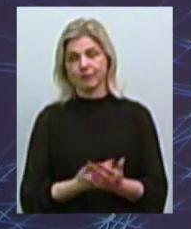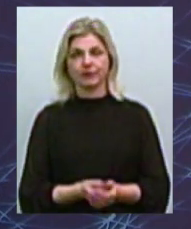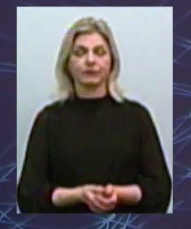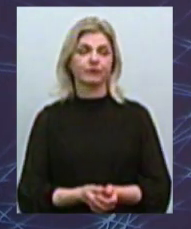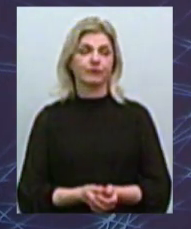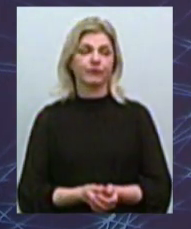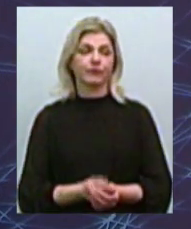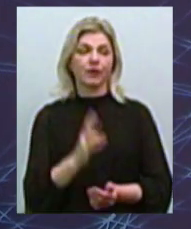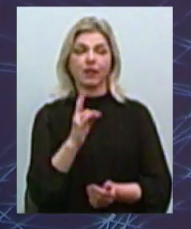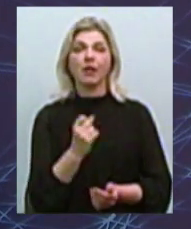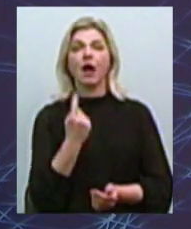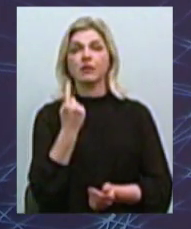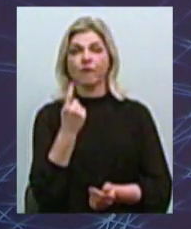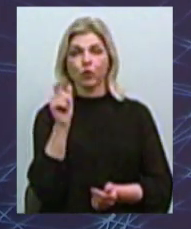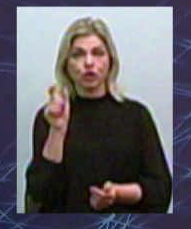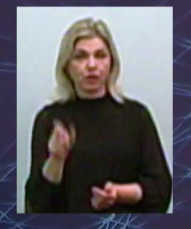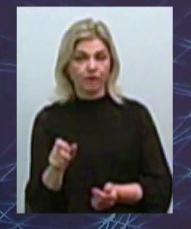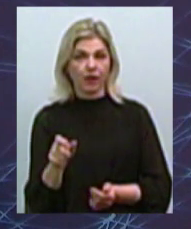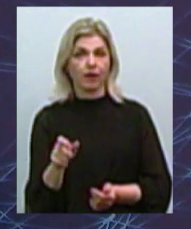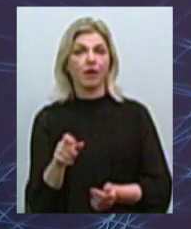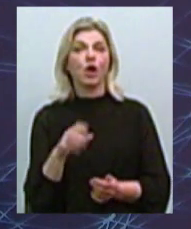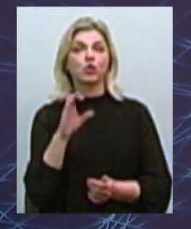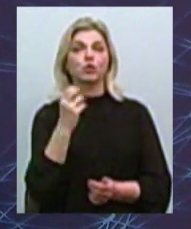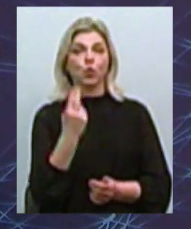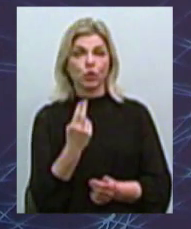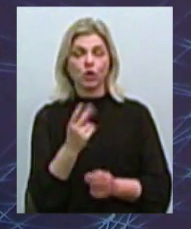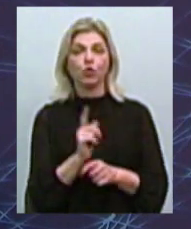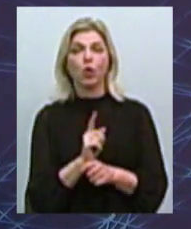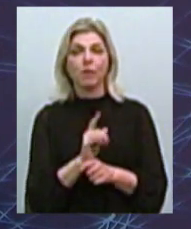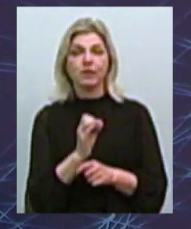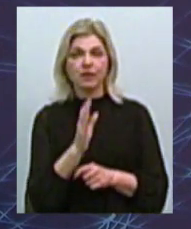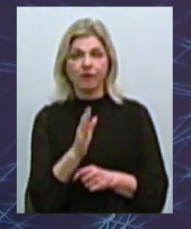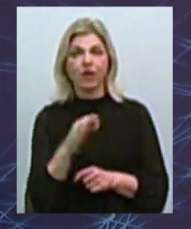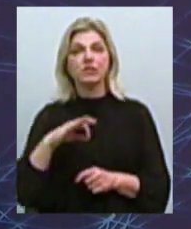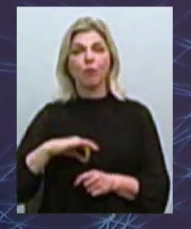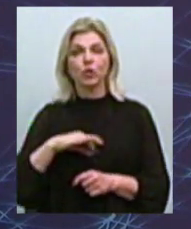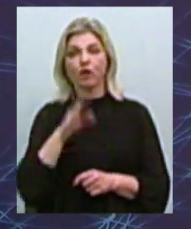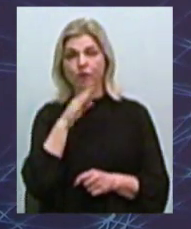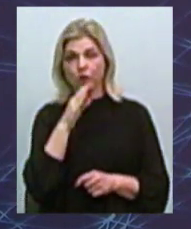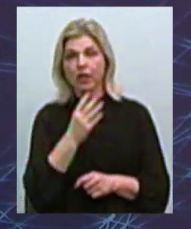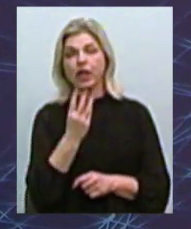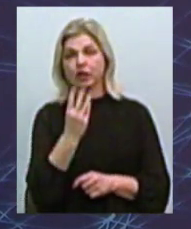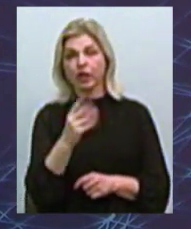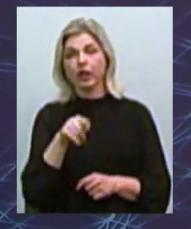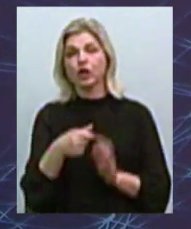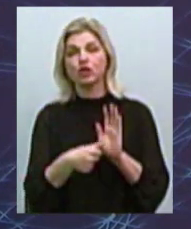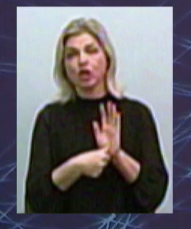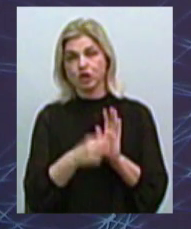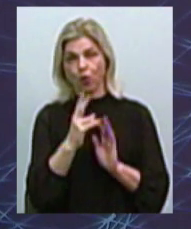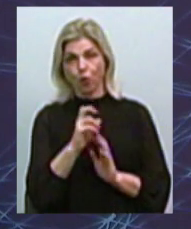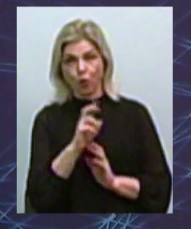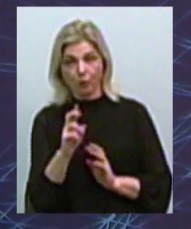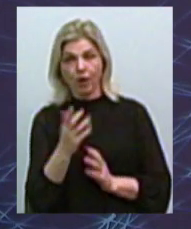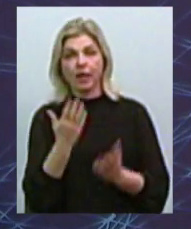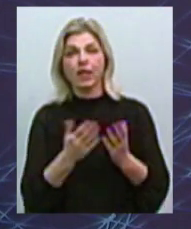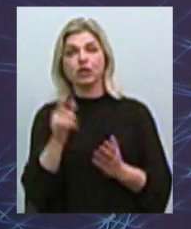на одного чоловіка предусмотрен соціальний норматив по использованию води 3,6 куба. Якщо чоловік